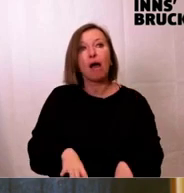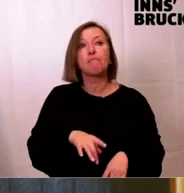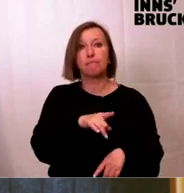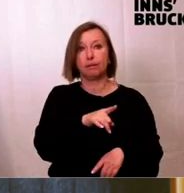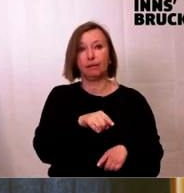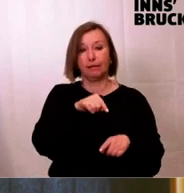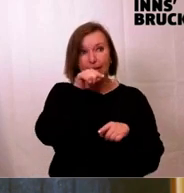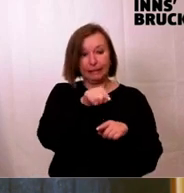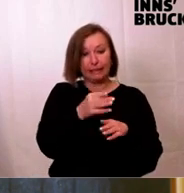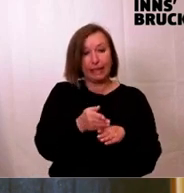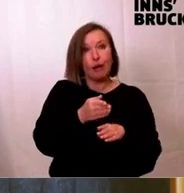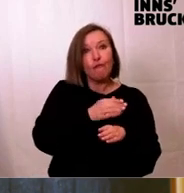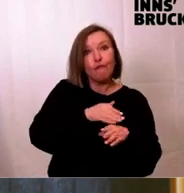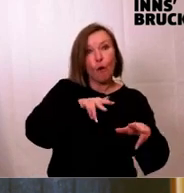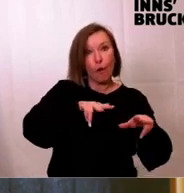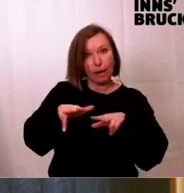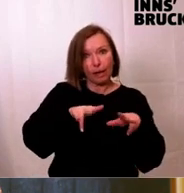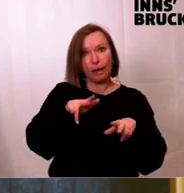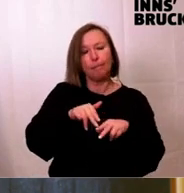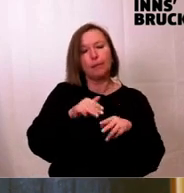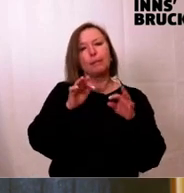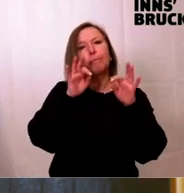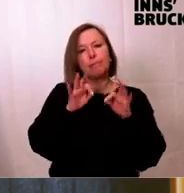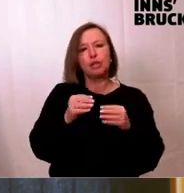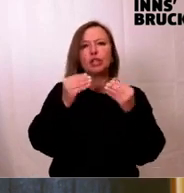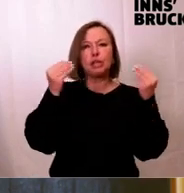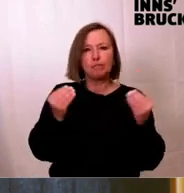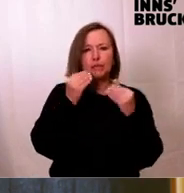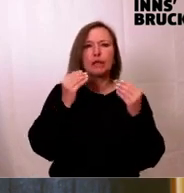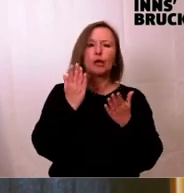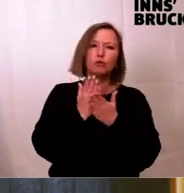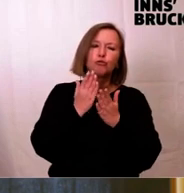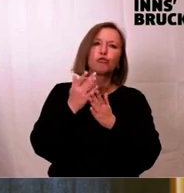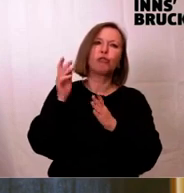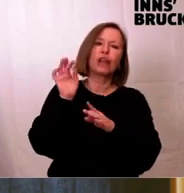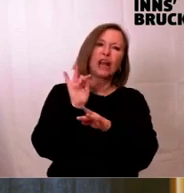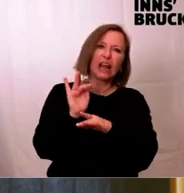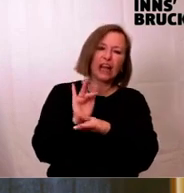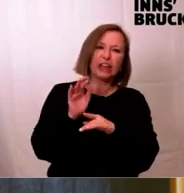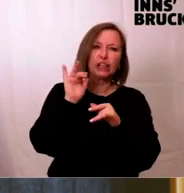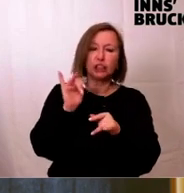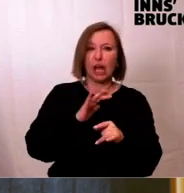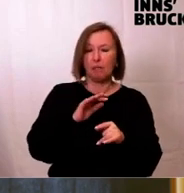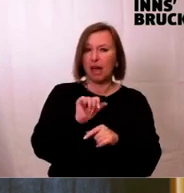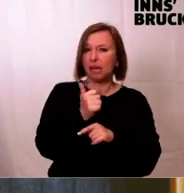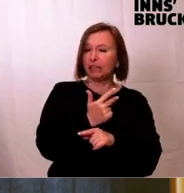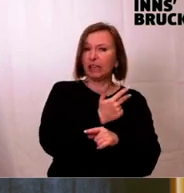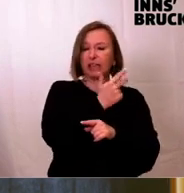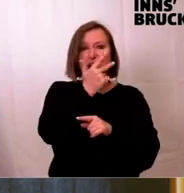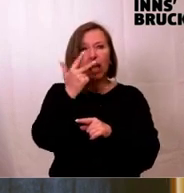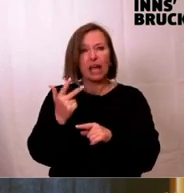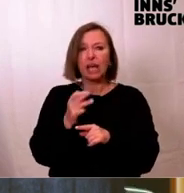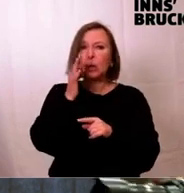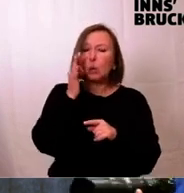vorigen Regierung mit gewissen Sachen, denen man dann begrittelt hat, eine sehr gute Arbeit geleistet hat. Die hat die ersten drei Jahre einen Frieden in der